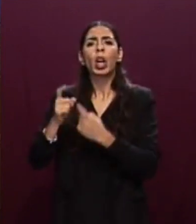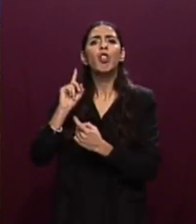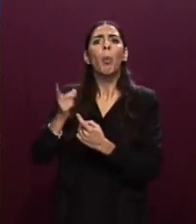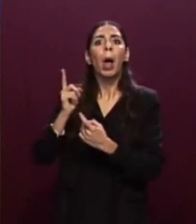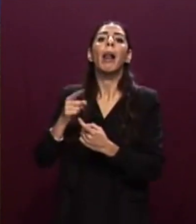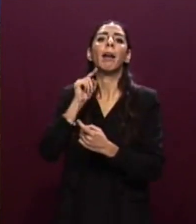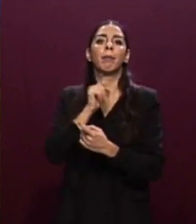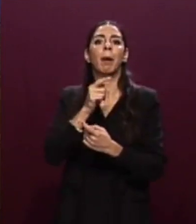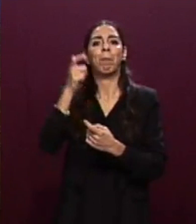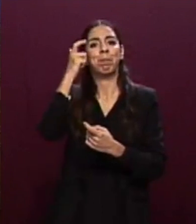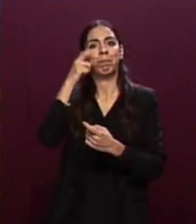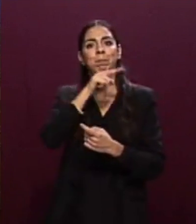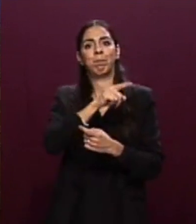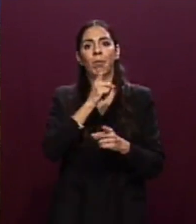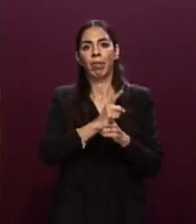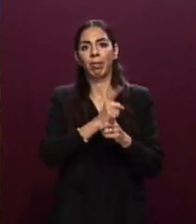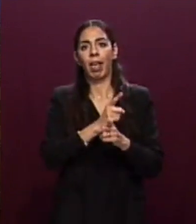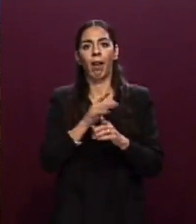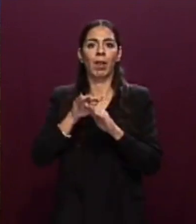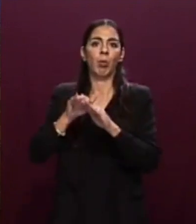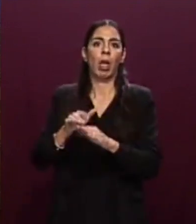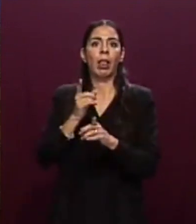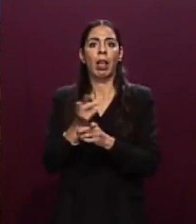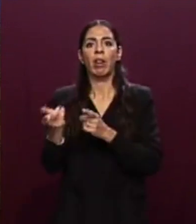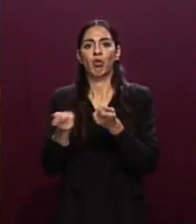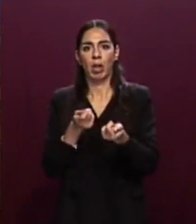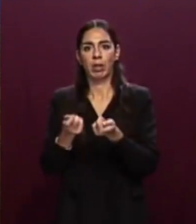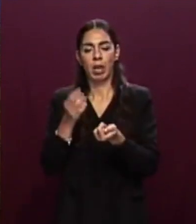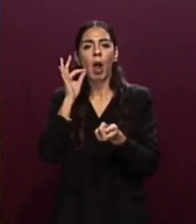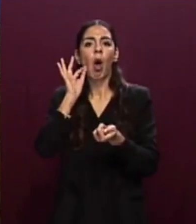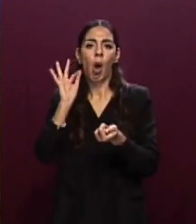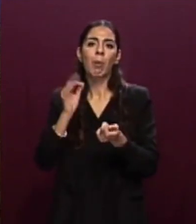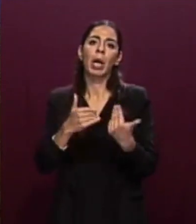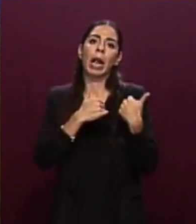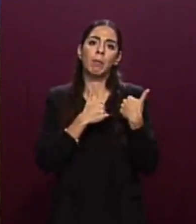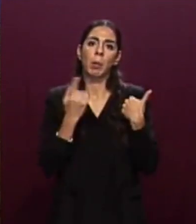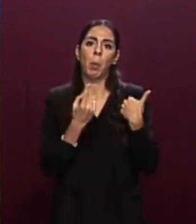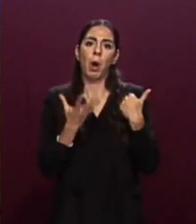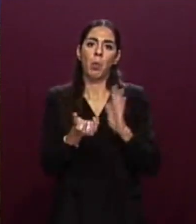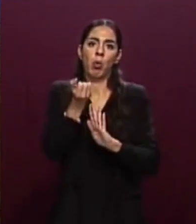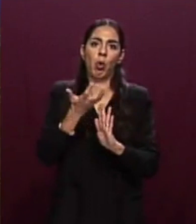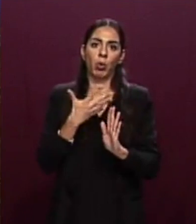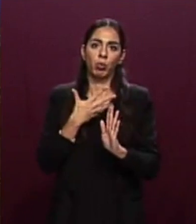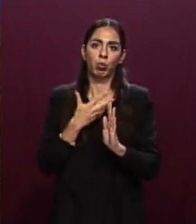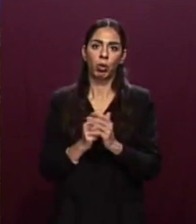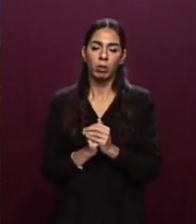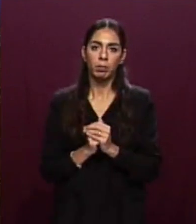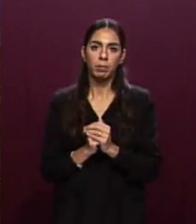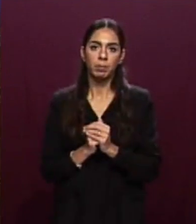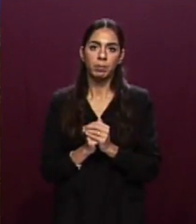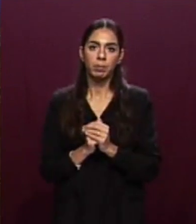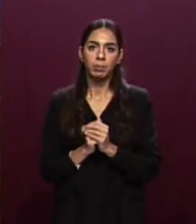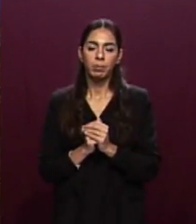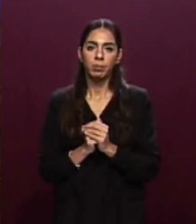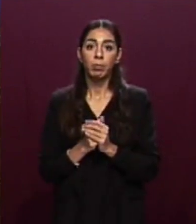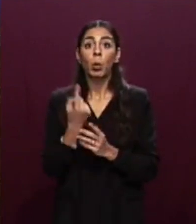rispettino le norme di diritto del mare che assumono la responsabilità della gestione dei migranti. Non può essere un soggetto privato